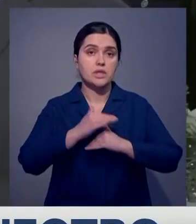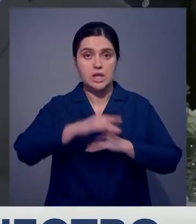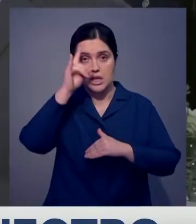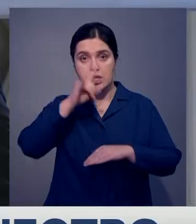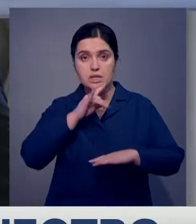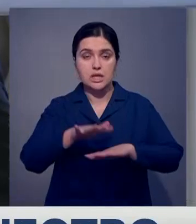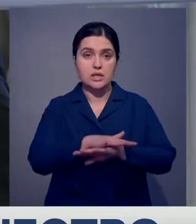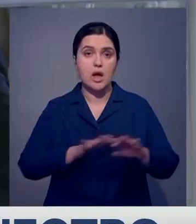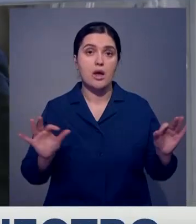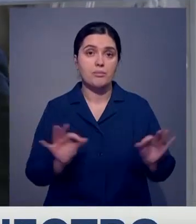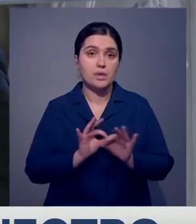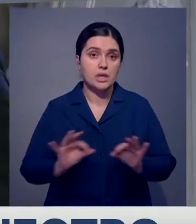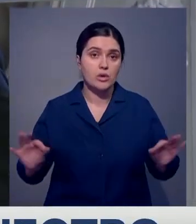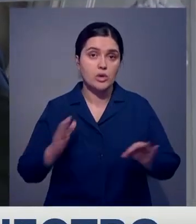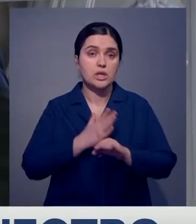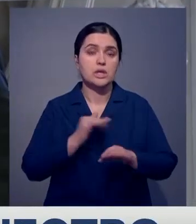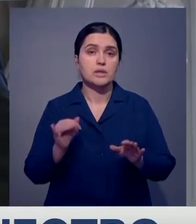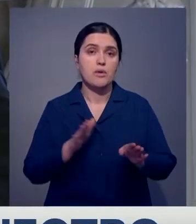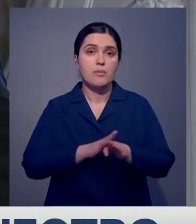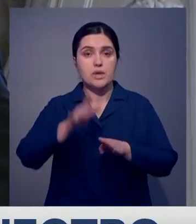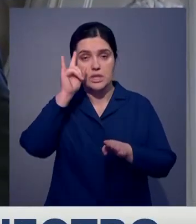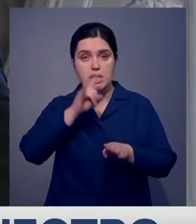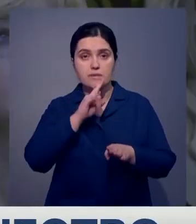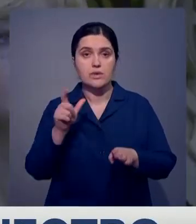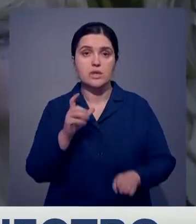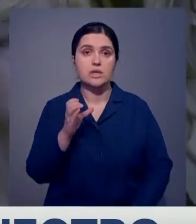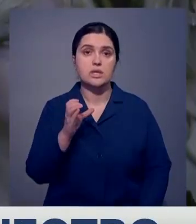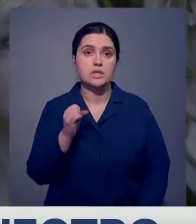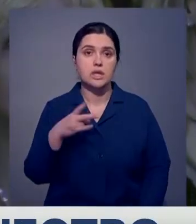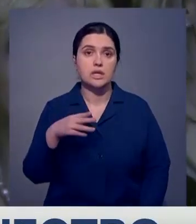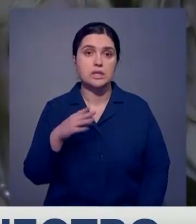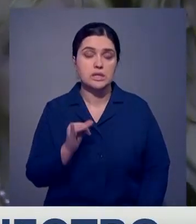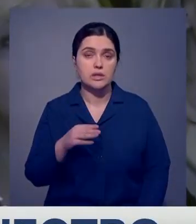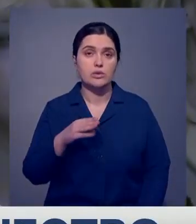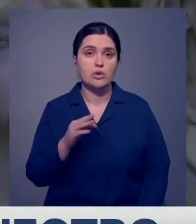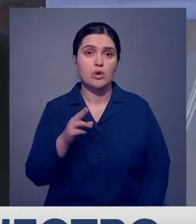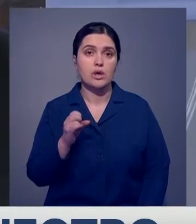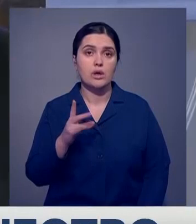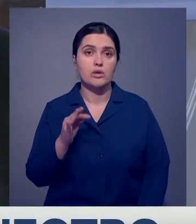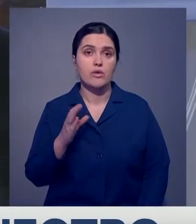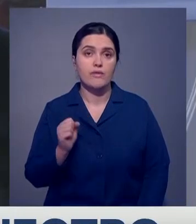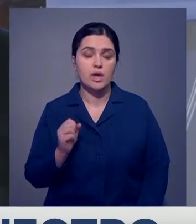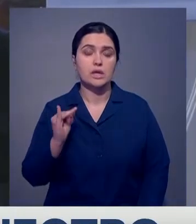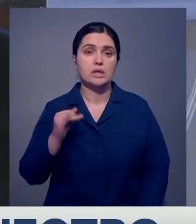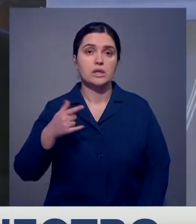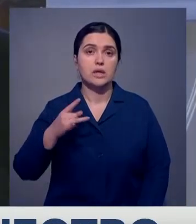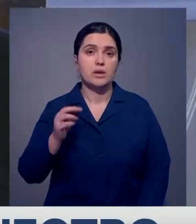казахские народные мелодии в современной обработке в исполнении казахстанского дуэта Санди Токанова и Ирины Грибаус.